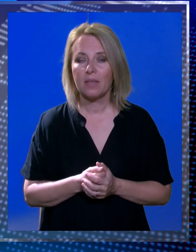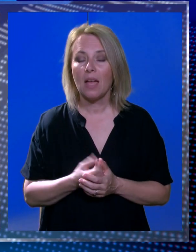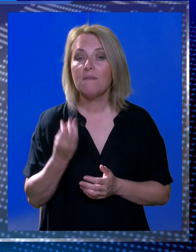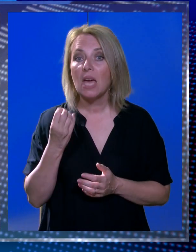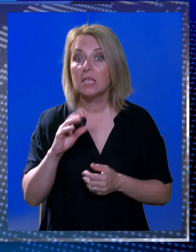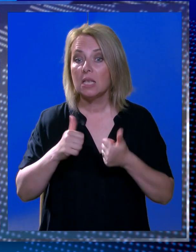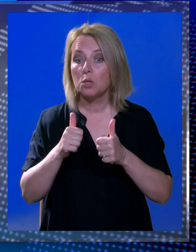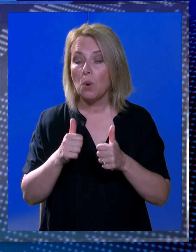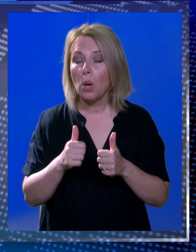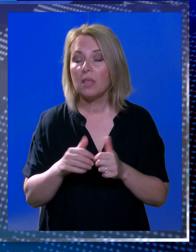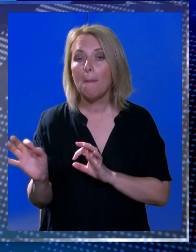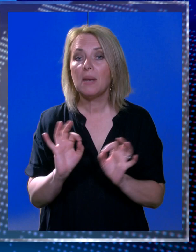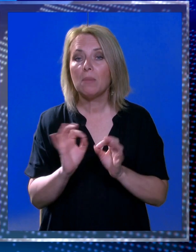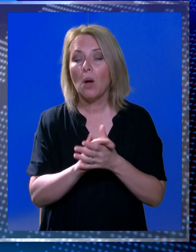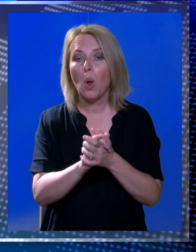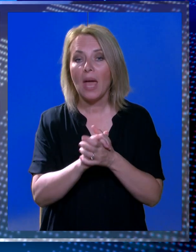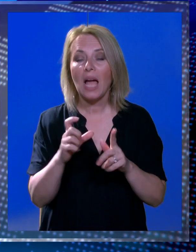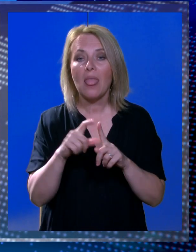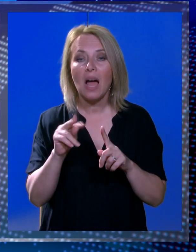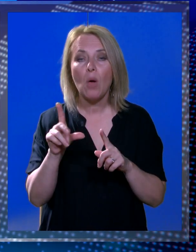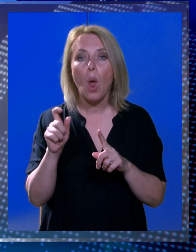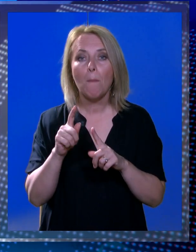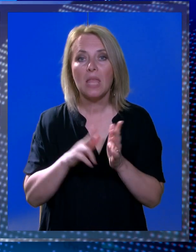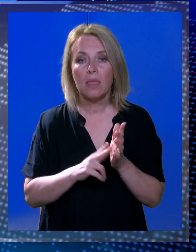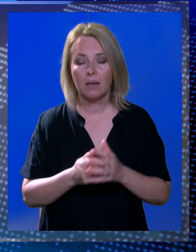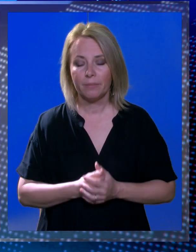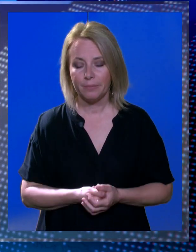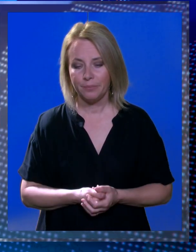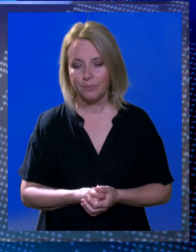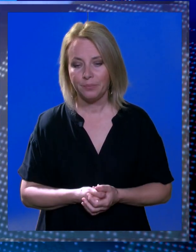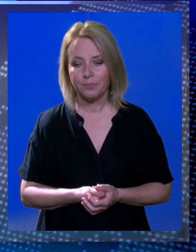Vijesti i sporta i danas je za vas pripremio kolega Davor Lopin.